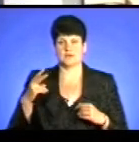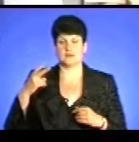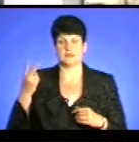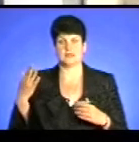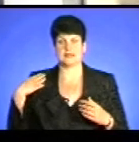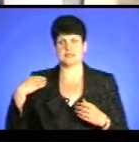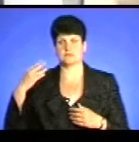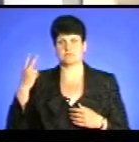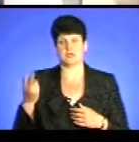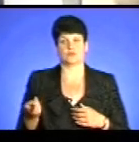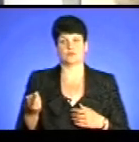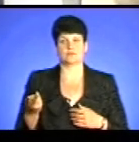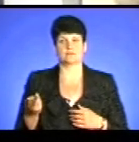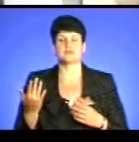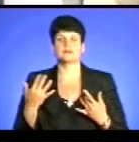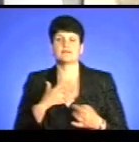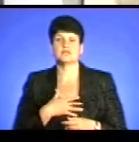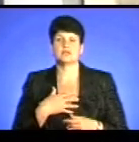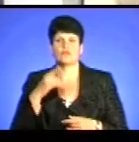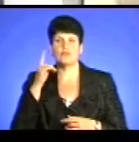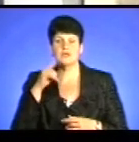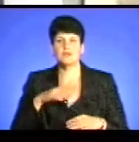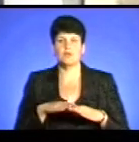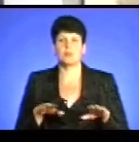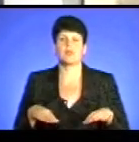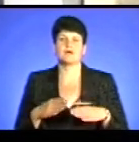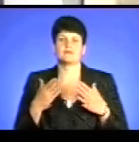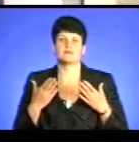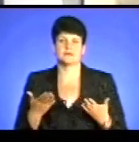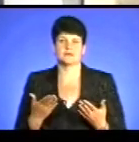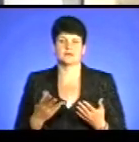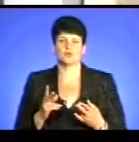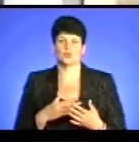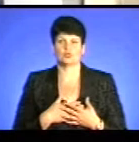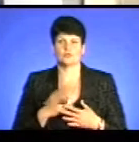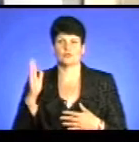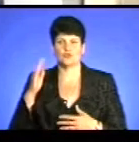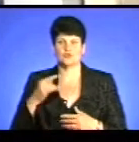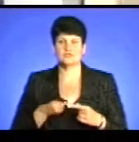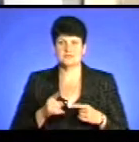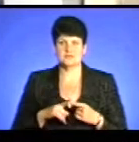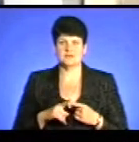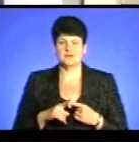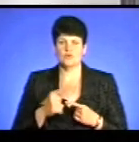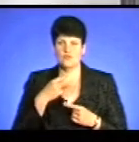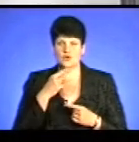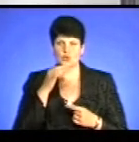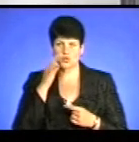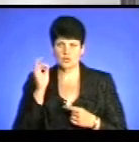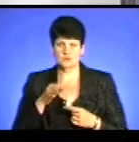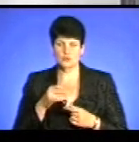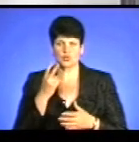Наскільки важливе вміння плавати для людей, які полюбляють воду? Чи все ж таки, як показує досвід,